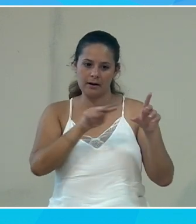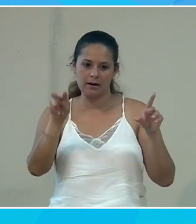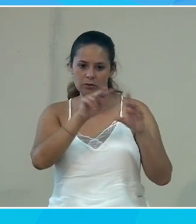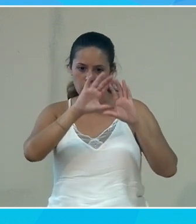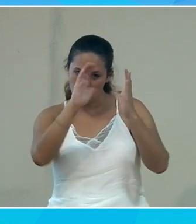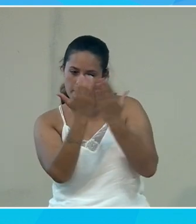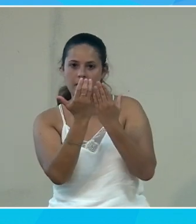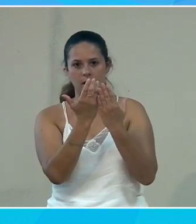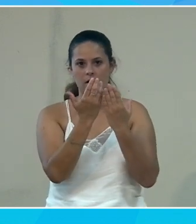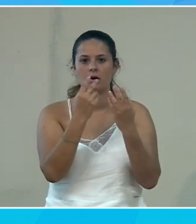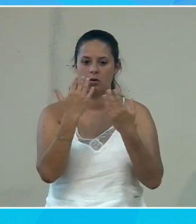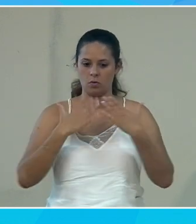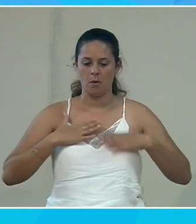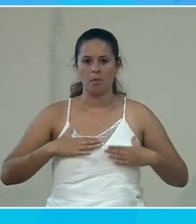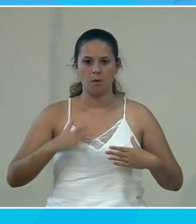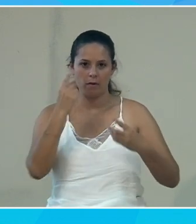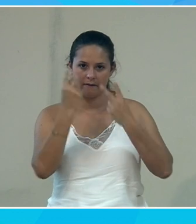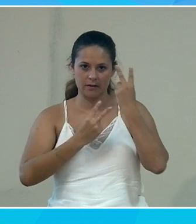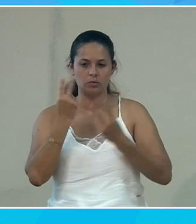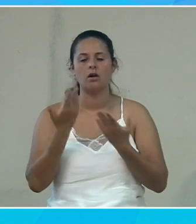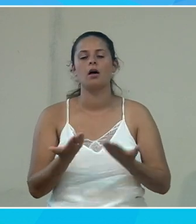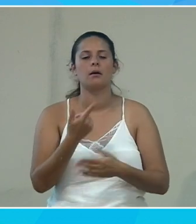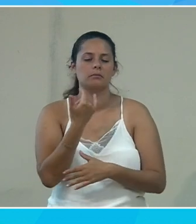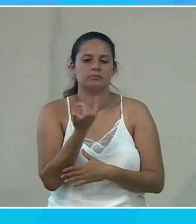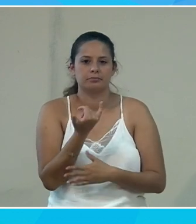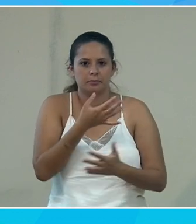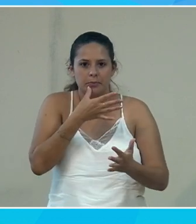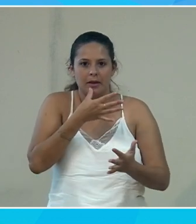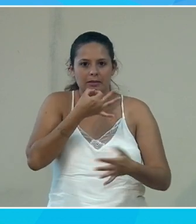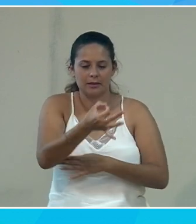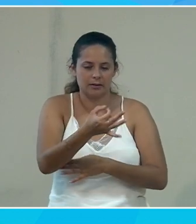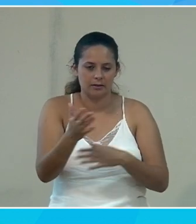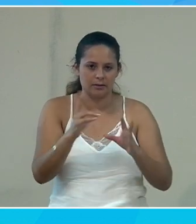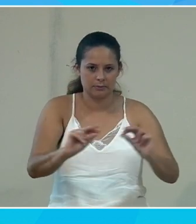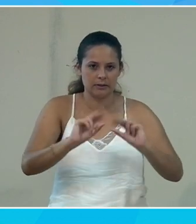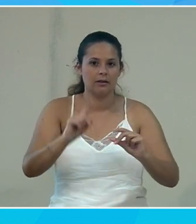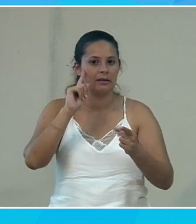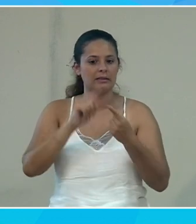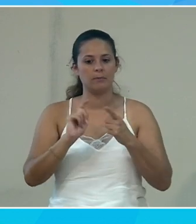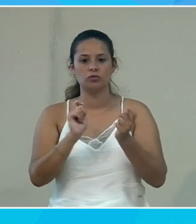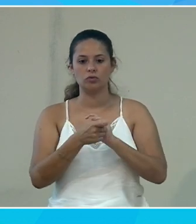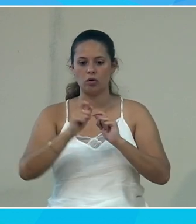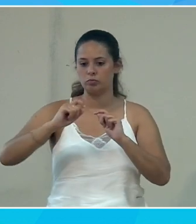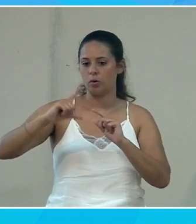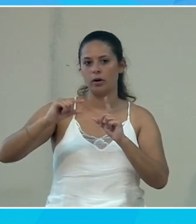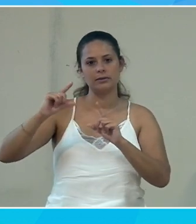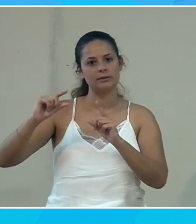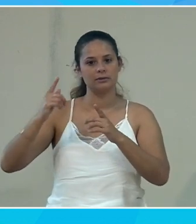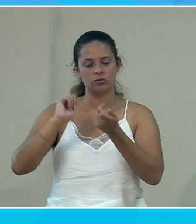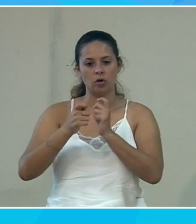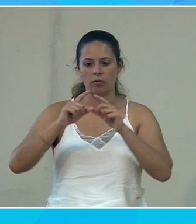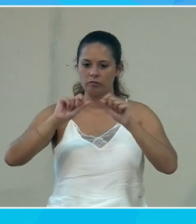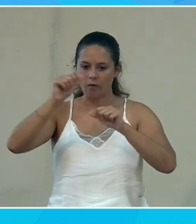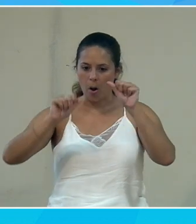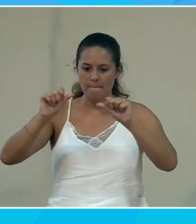mots enfin bon il y un comportement visuel mais ce n pas l'occasion d'en parler maintenant je vais pouvoir changer les polices sur un nombre de polices très réduit qui